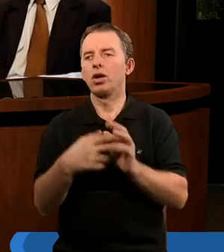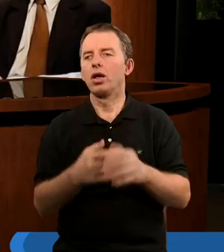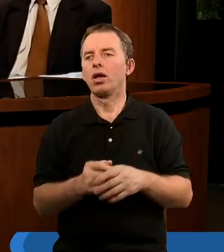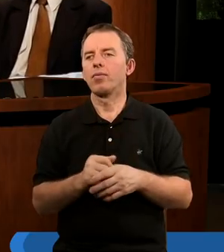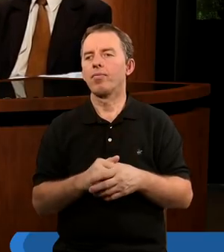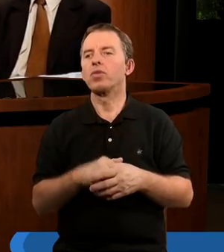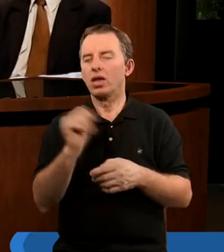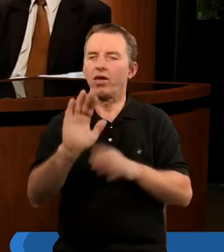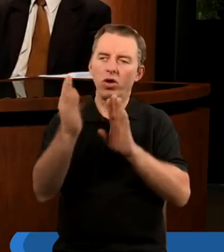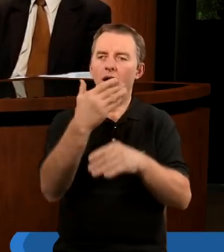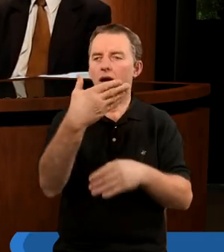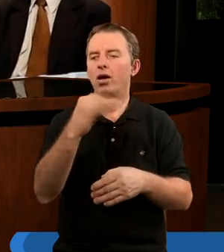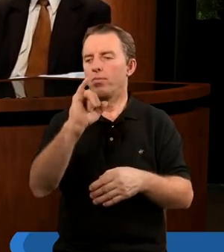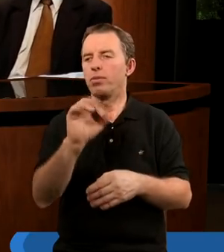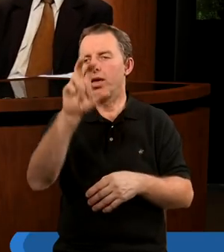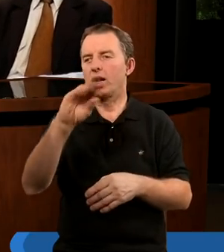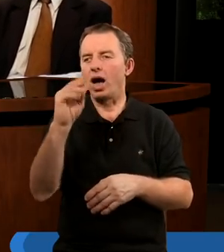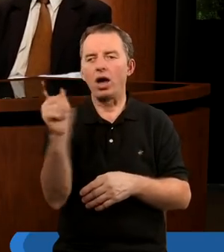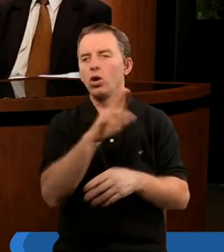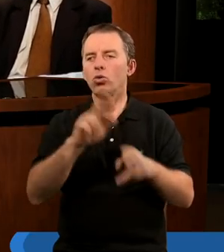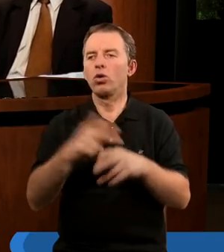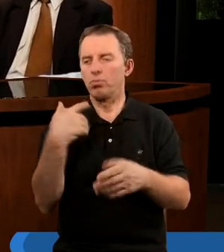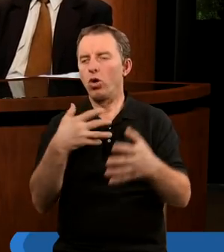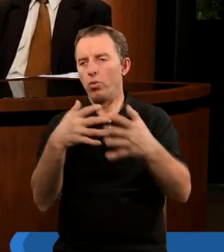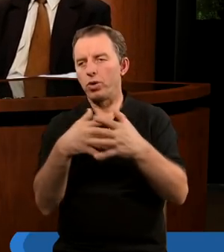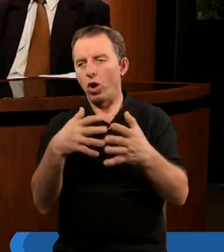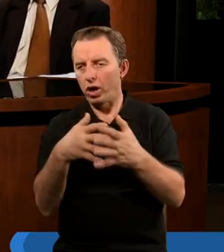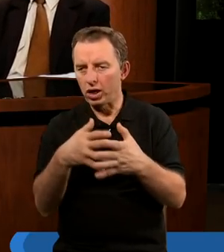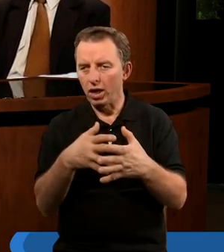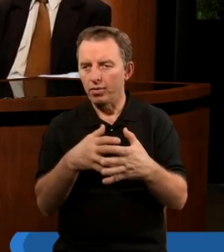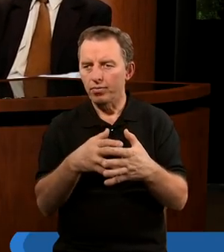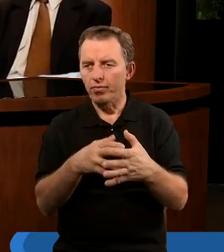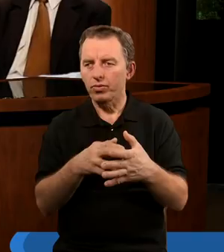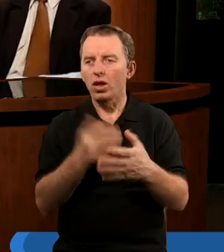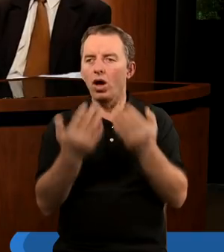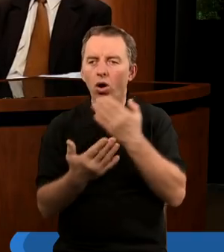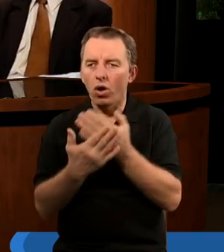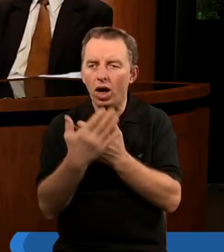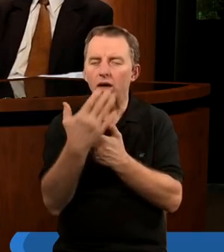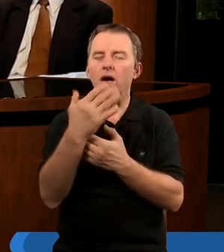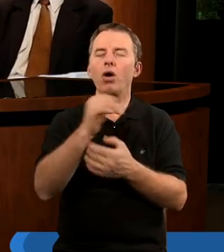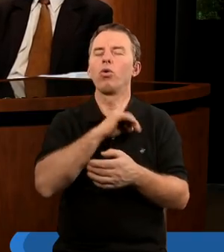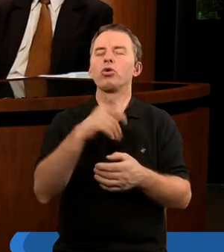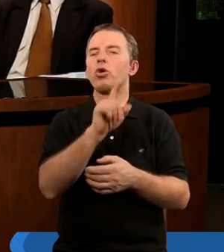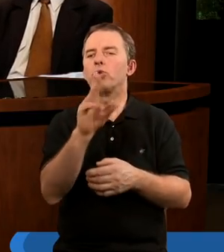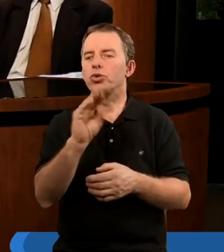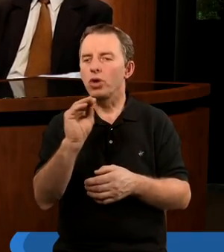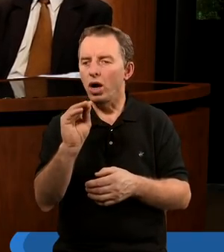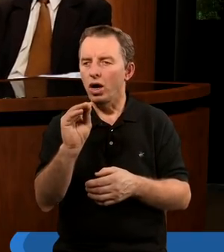Zawołano mi Heasza, który wtedy był prorokiem. No i okazało się, że